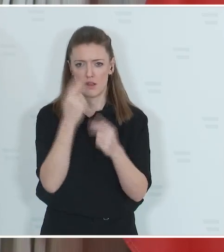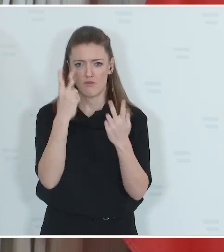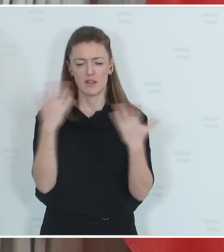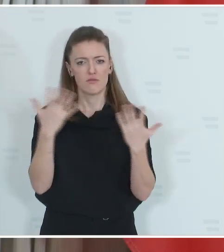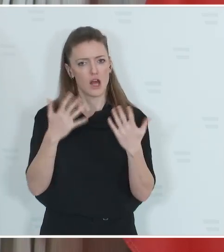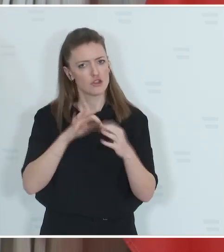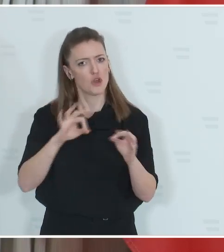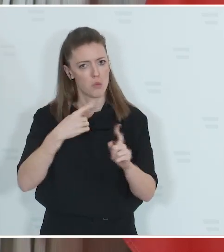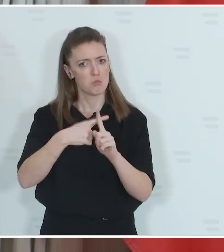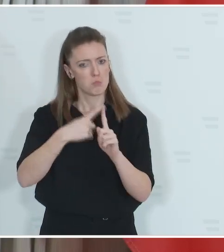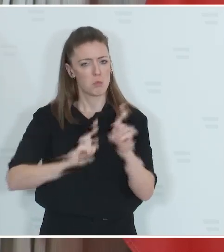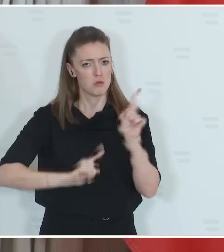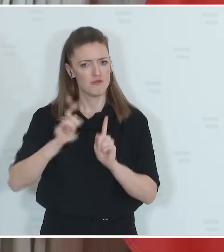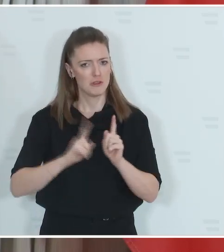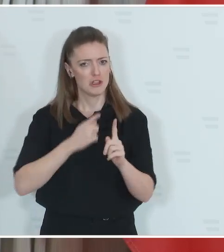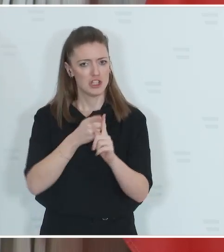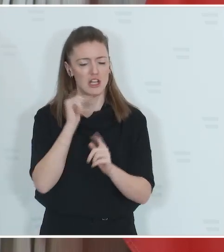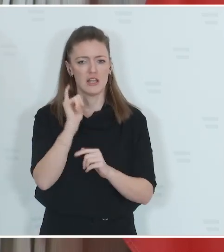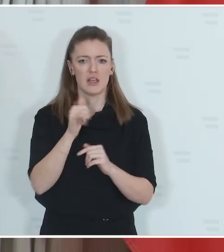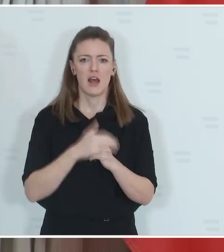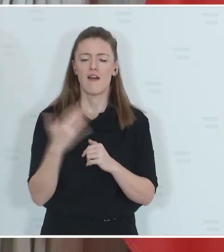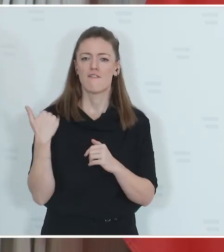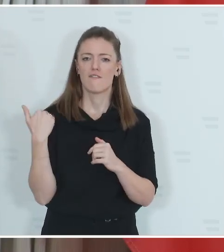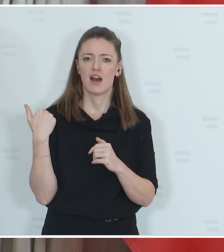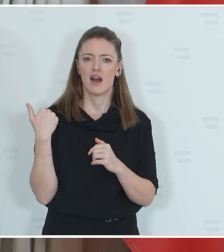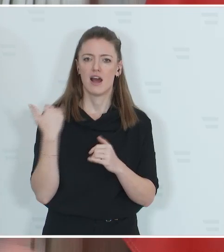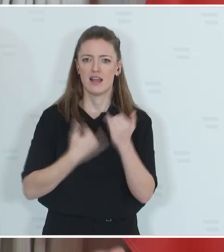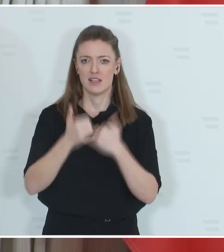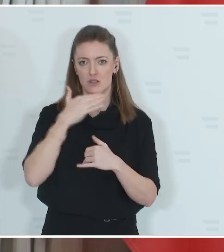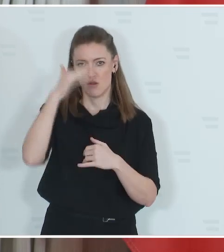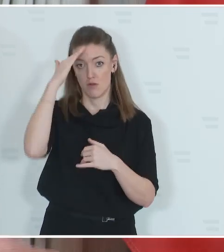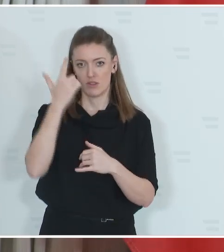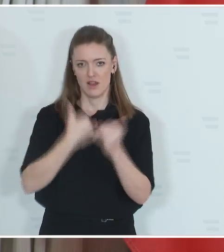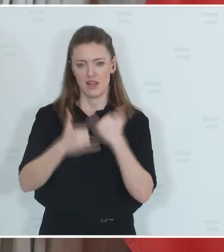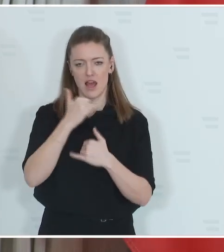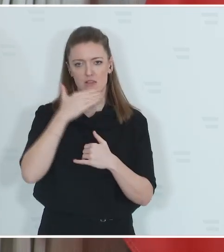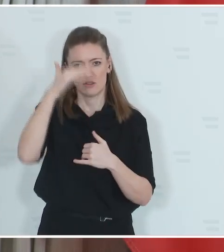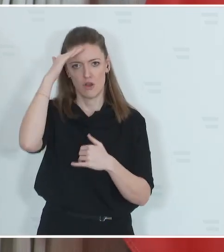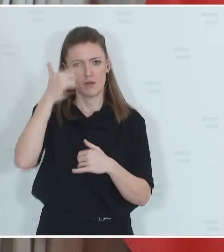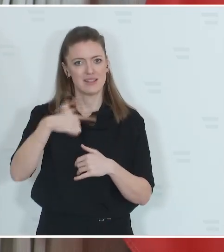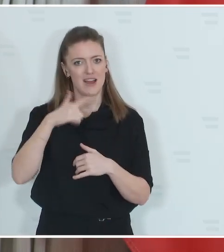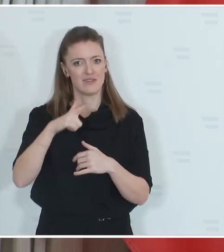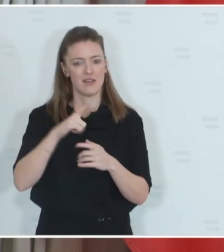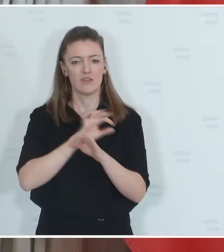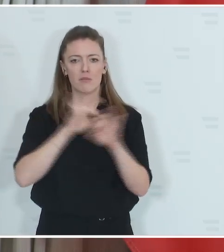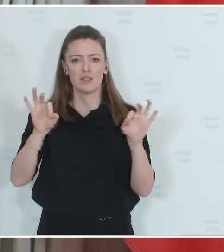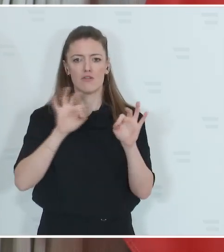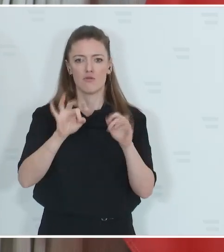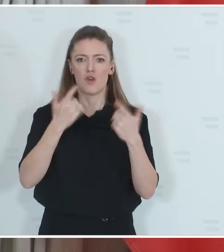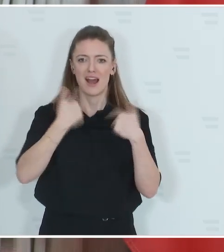ambitionierte Ziele. Wir haben im Sommer 2022 vor allem Verbesserungen bei den landwirtschaftlichen Nutztieren